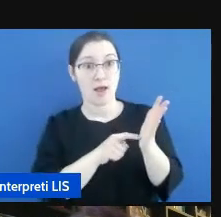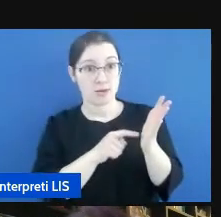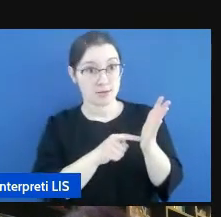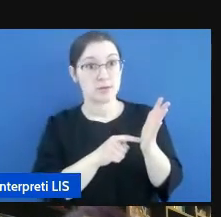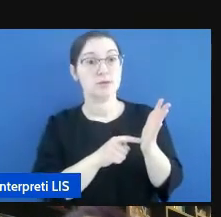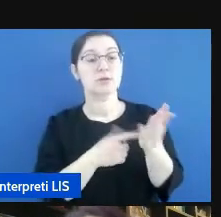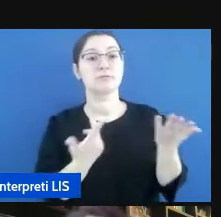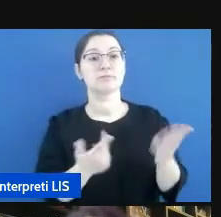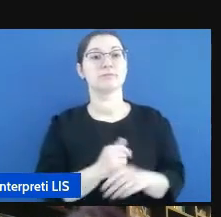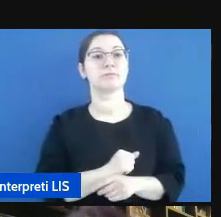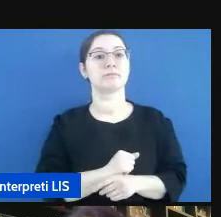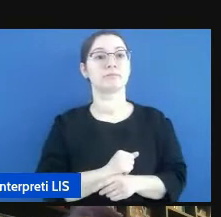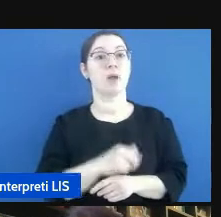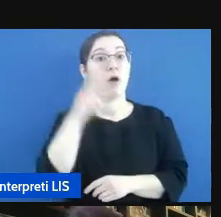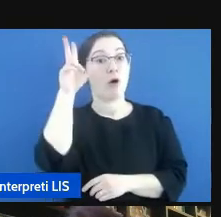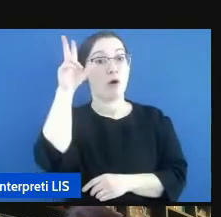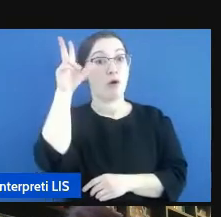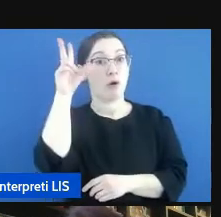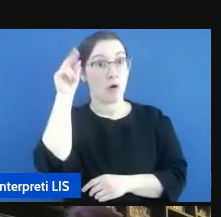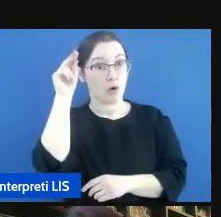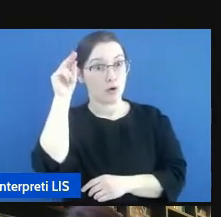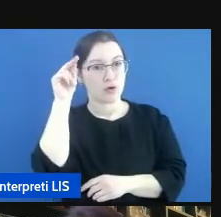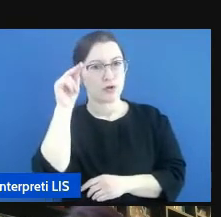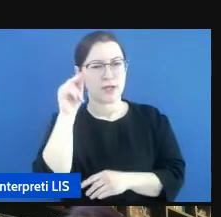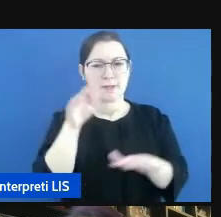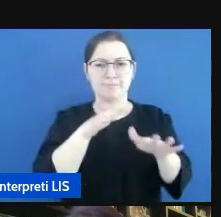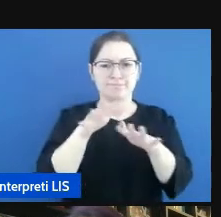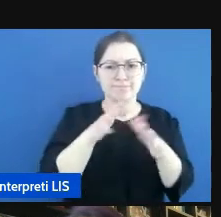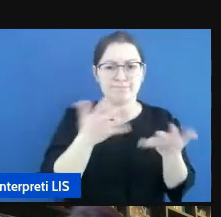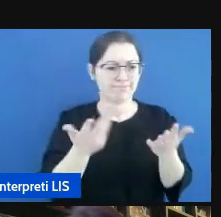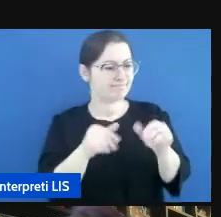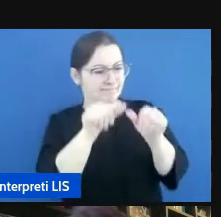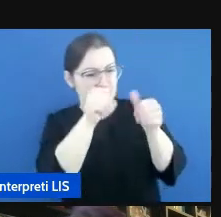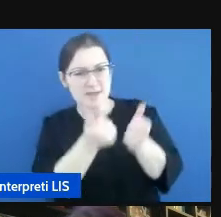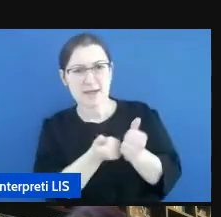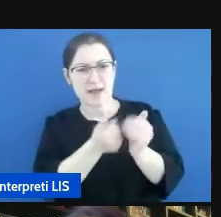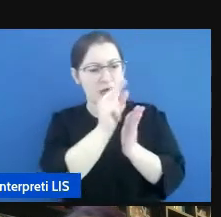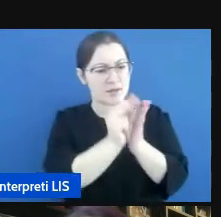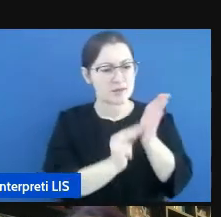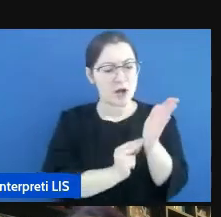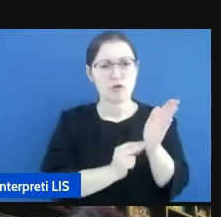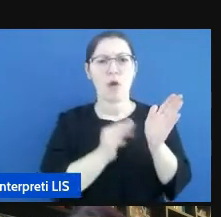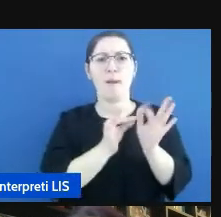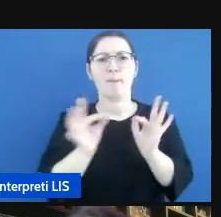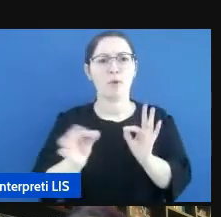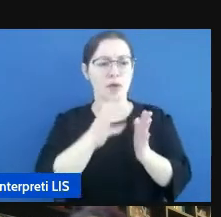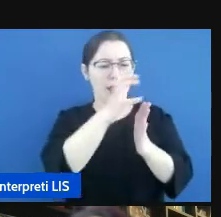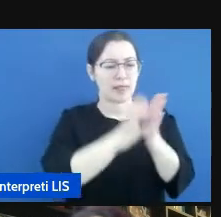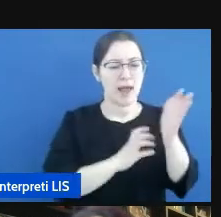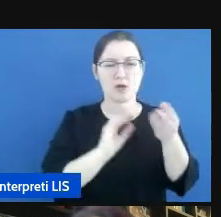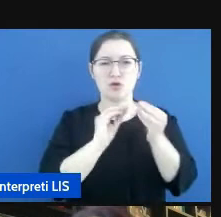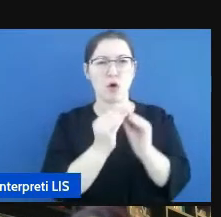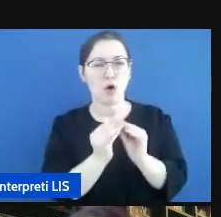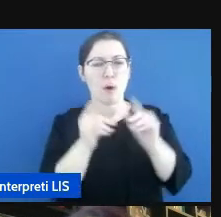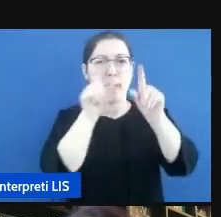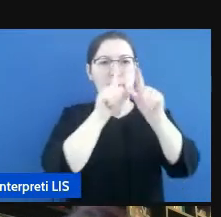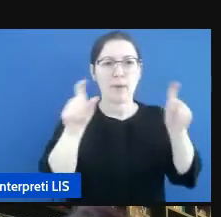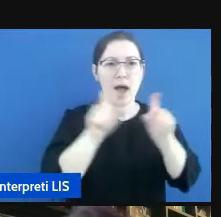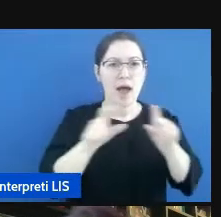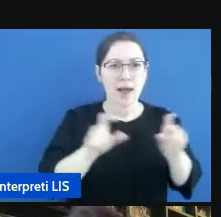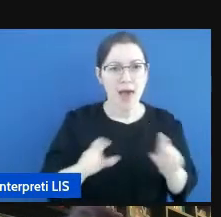conoscenze quindi del sistema di scrittura, quindi tutte le punteggiature, come è organizzato un testo, i paragrafi, se è un testo